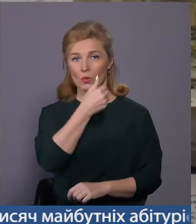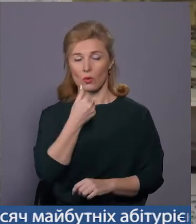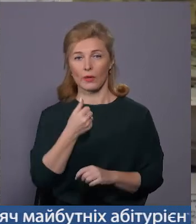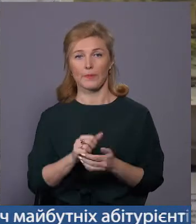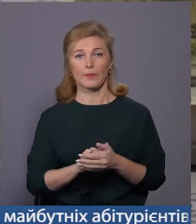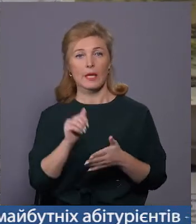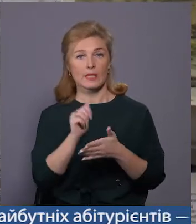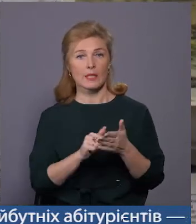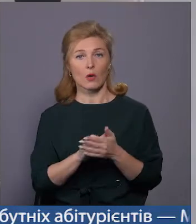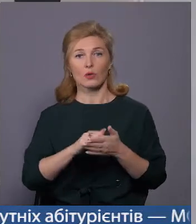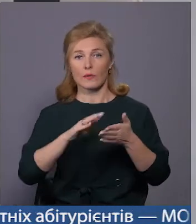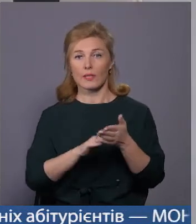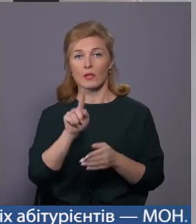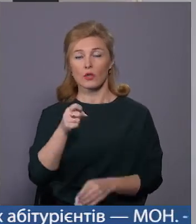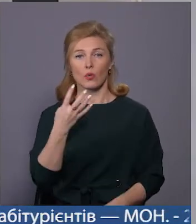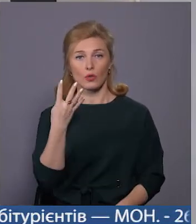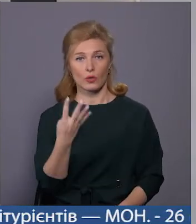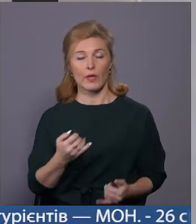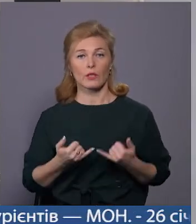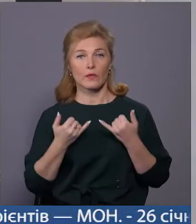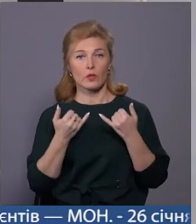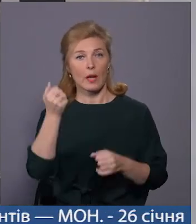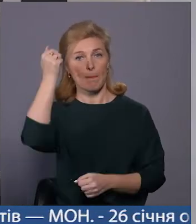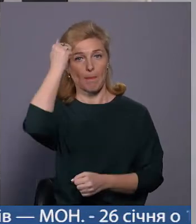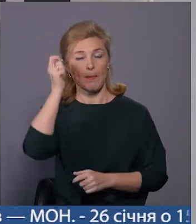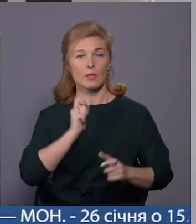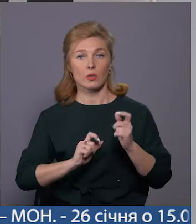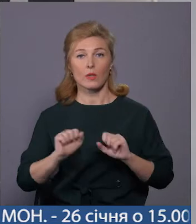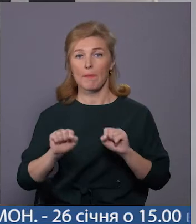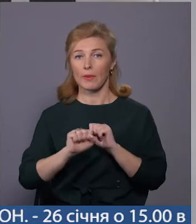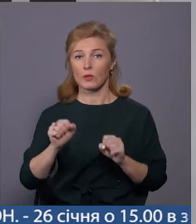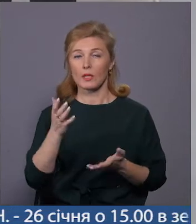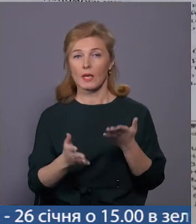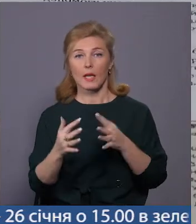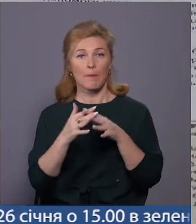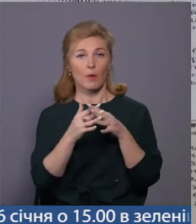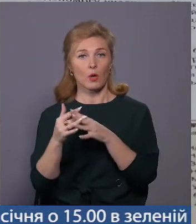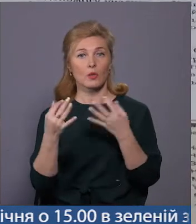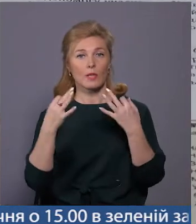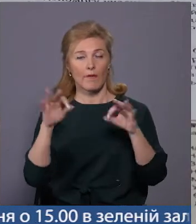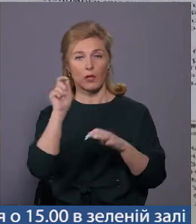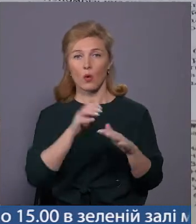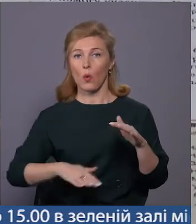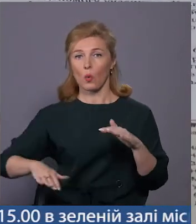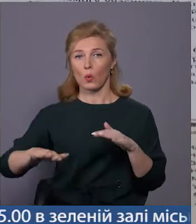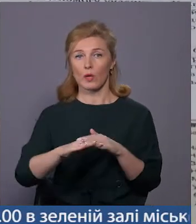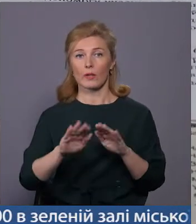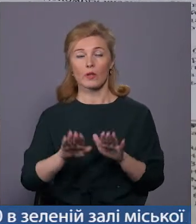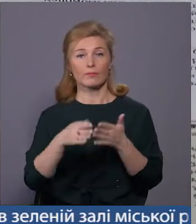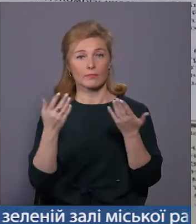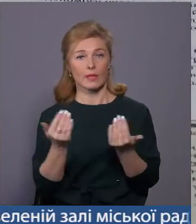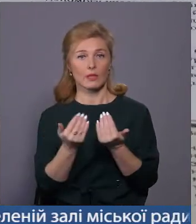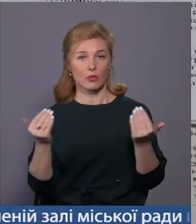нагоди відзначення 104-ї річниці і вшанування пам'яті студентів-патріотів, які боролися за вільну Україну, у просвіті розгорнули